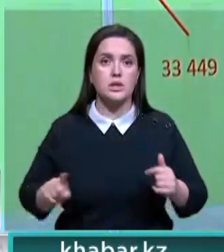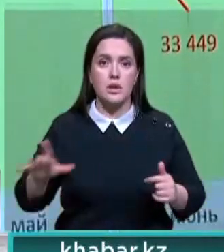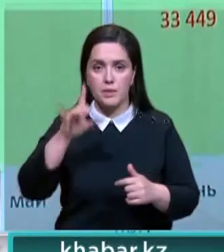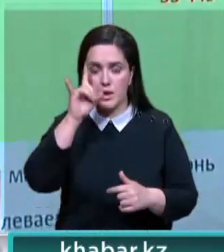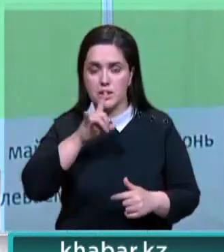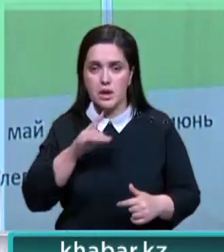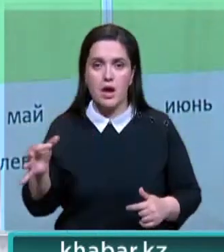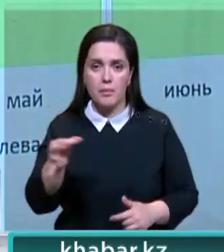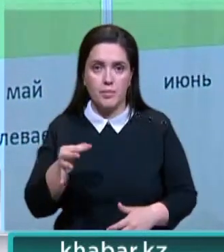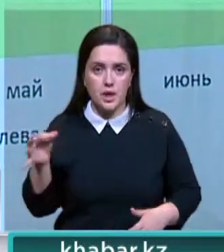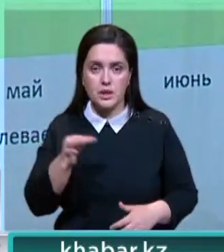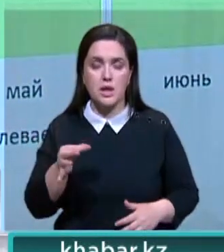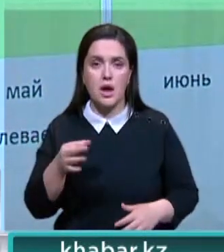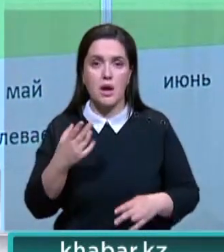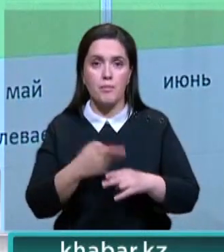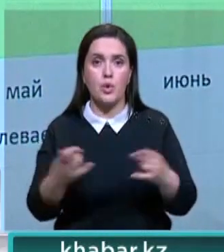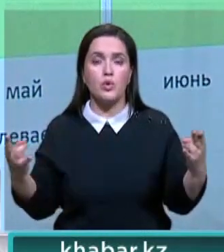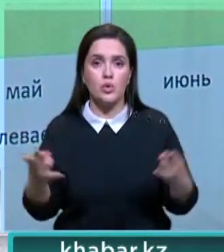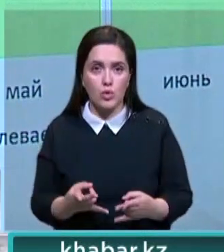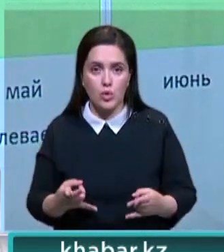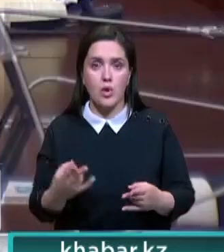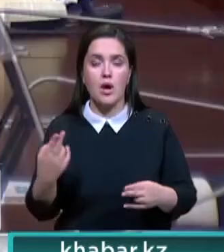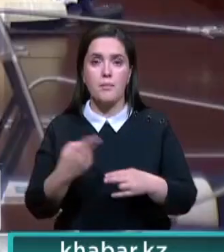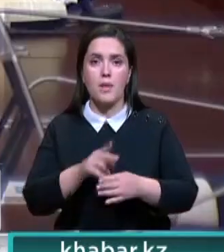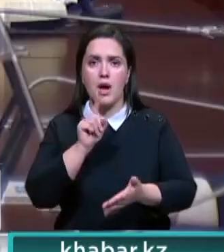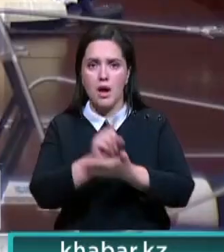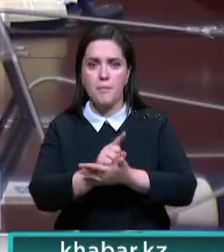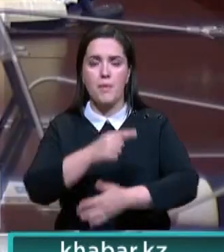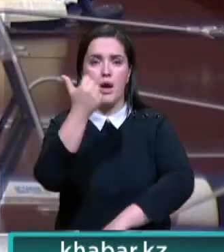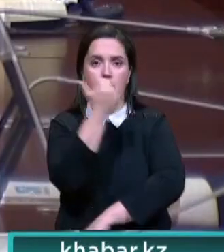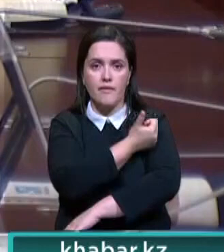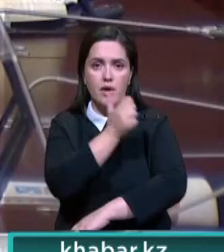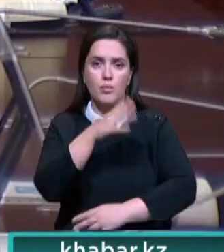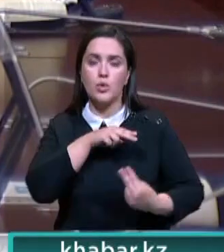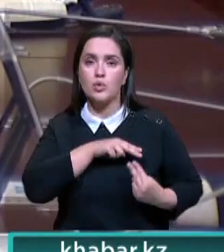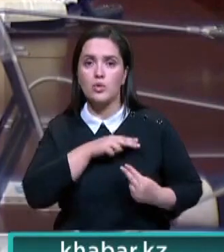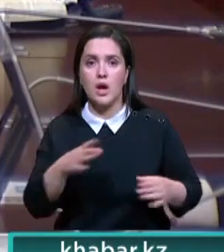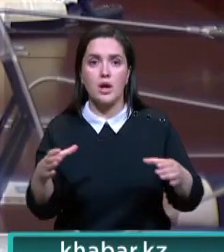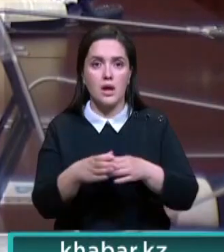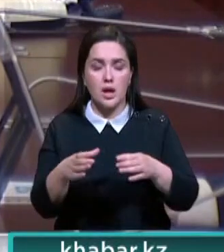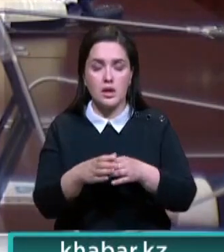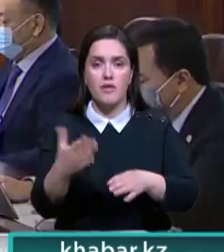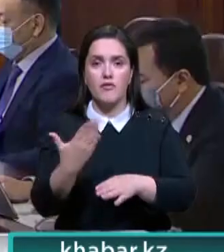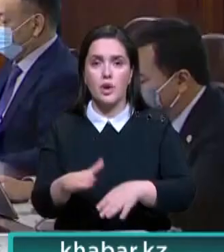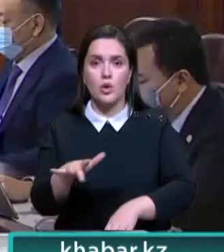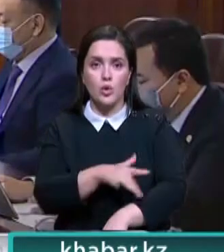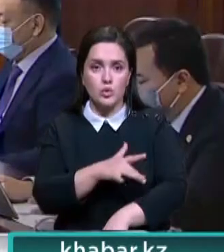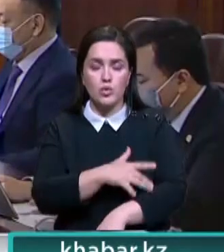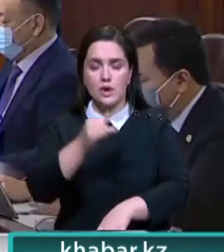-Казахстанской областях. Очевидно, необходимость введения обязательной вакцинации в трудовых коллективах, в сферах услуг и образования.